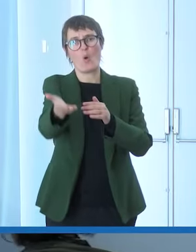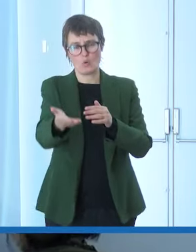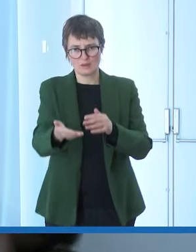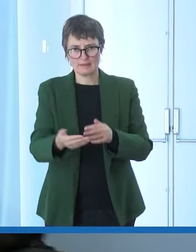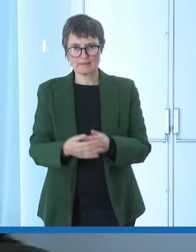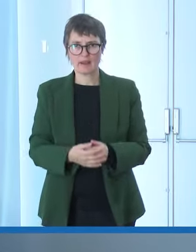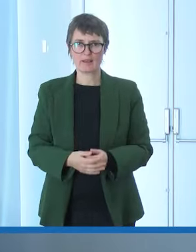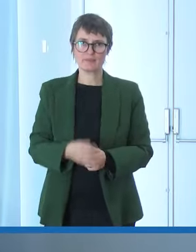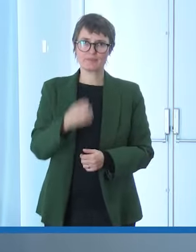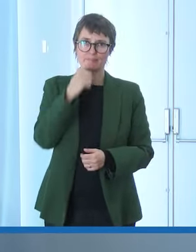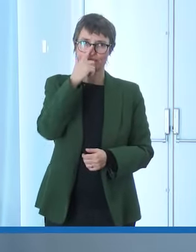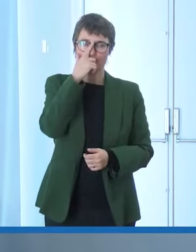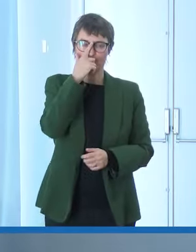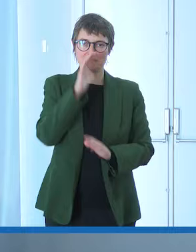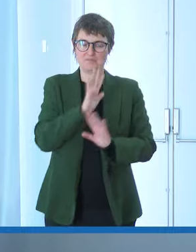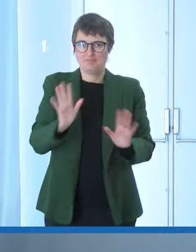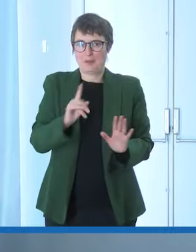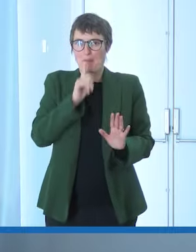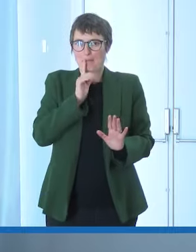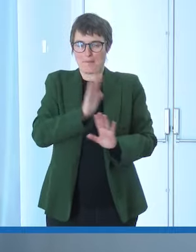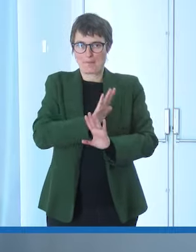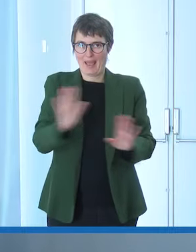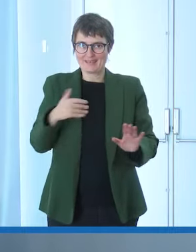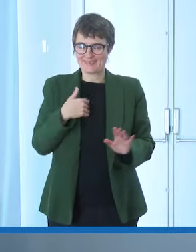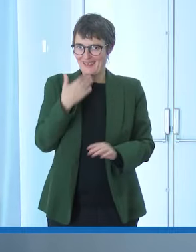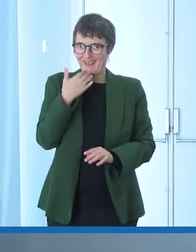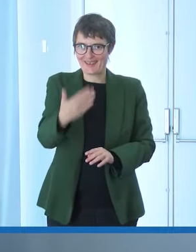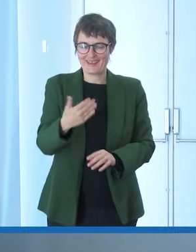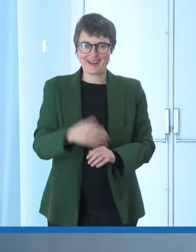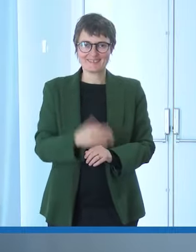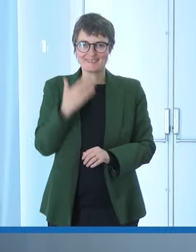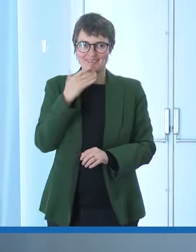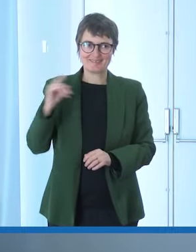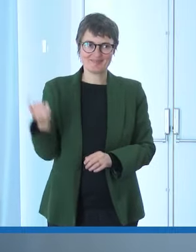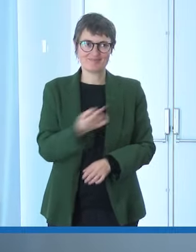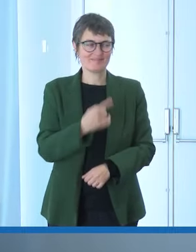quindi mi taccio e grazie grazie a tutti